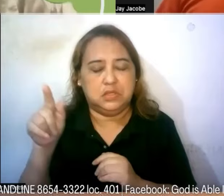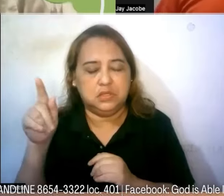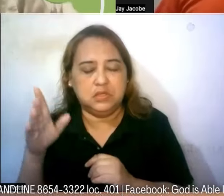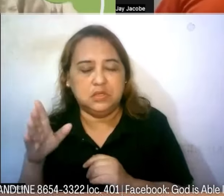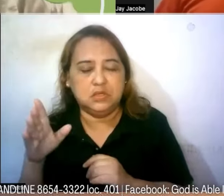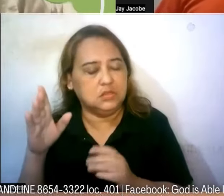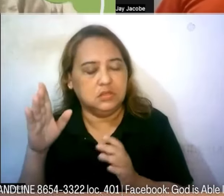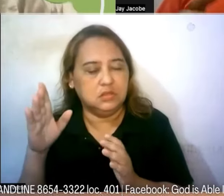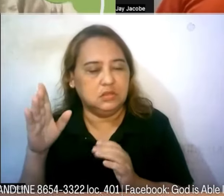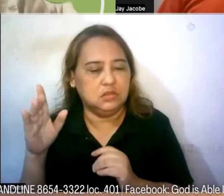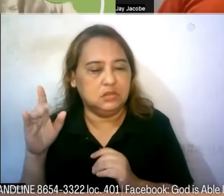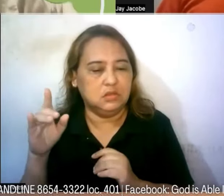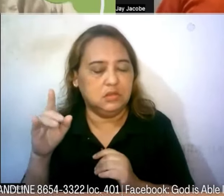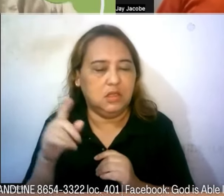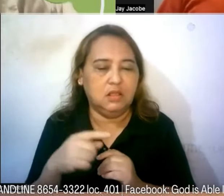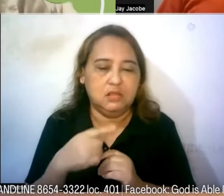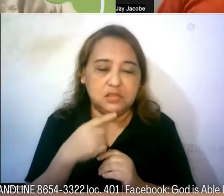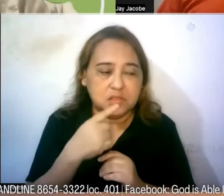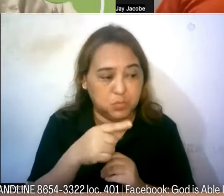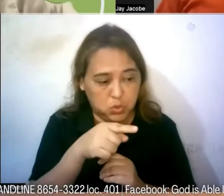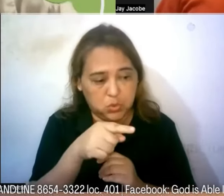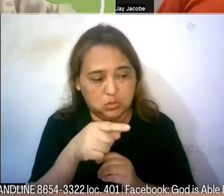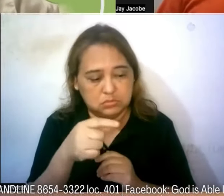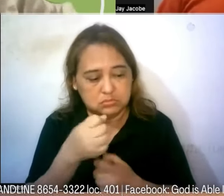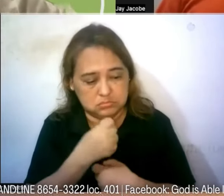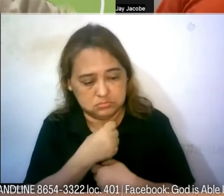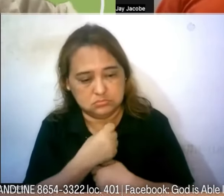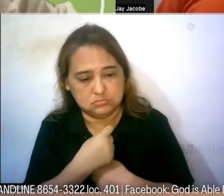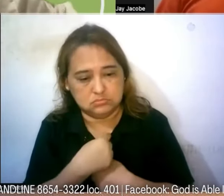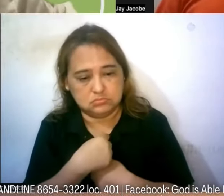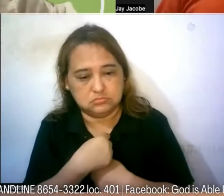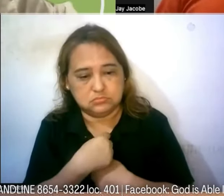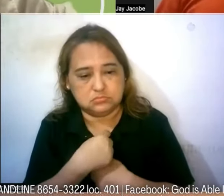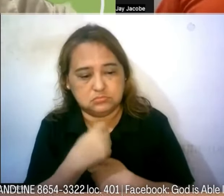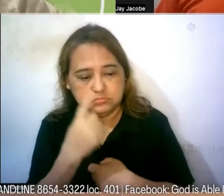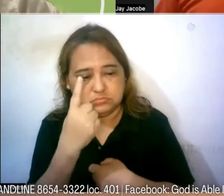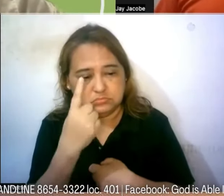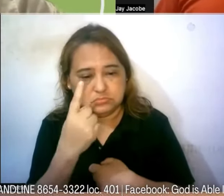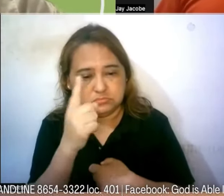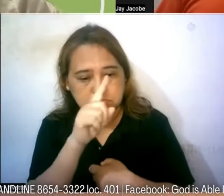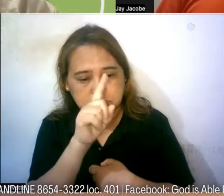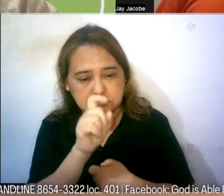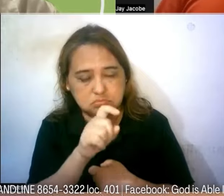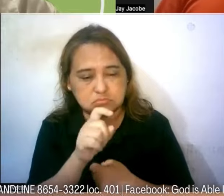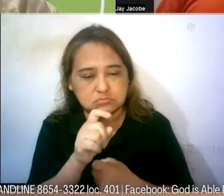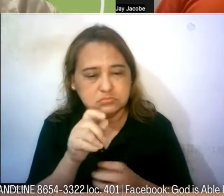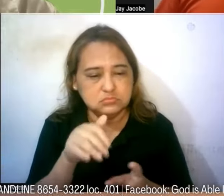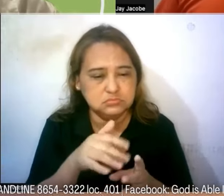three times Peter do you love me more than this feed my lamb